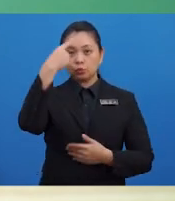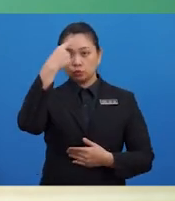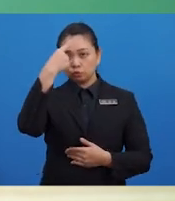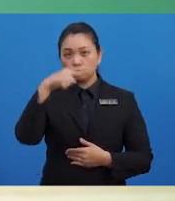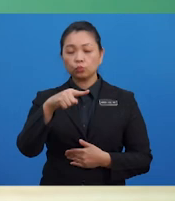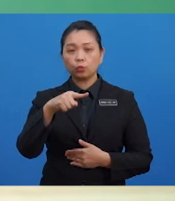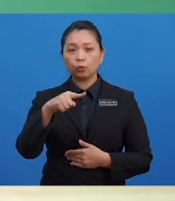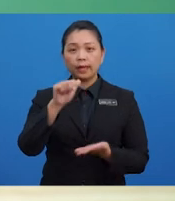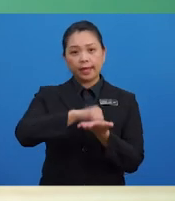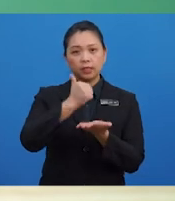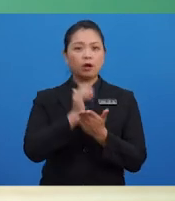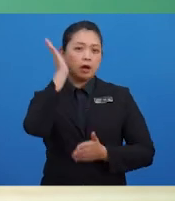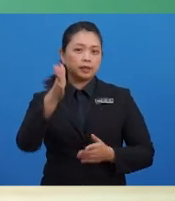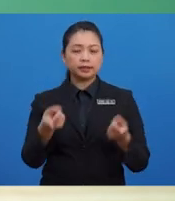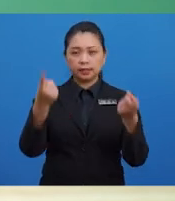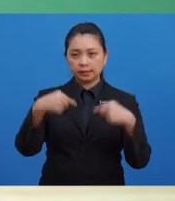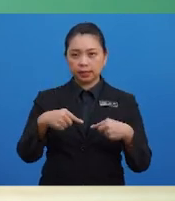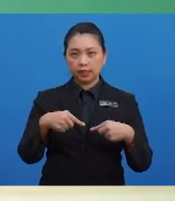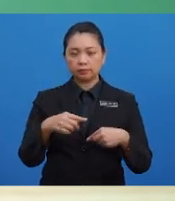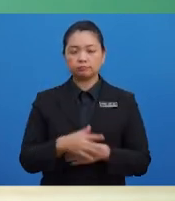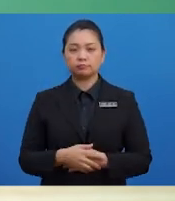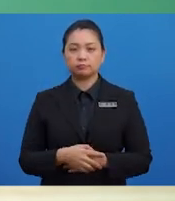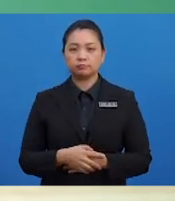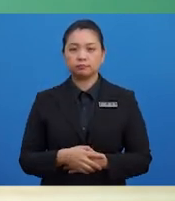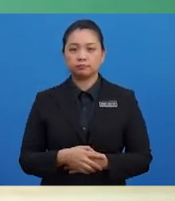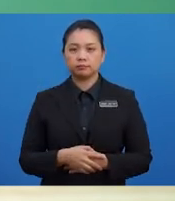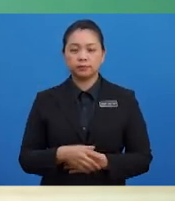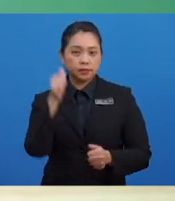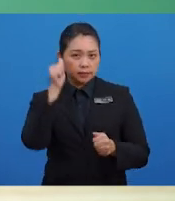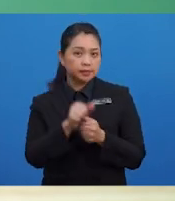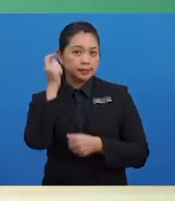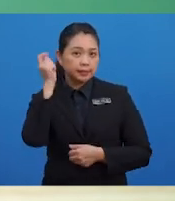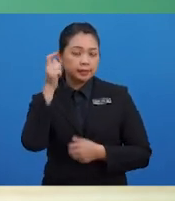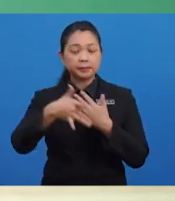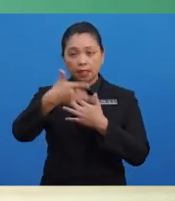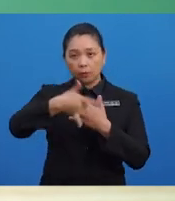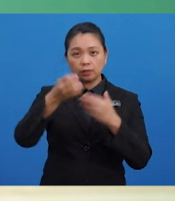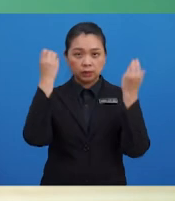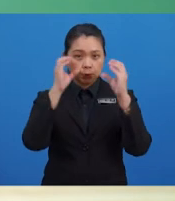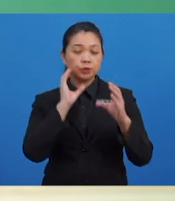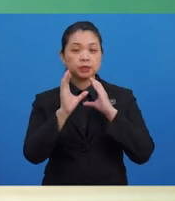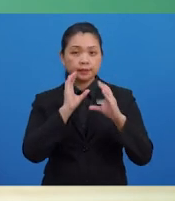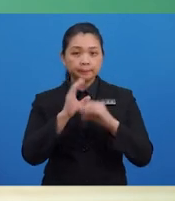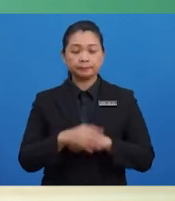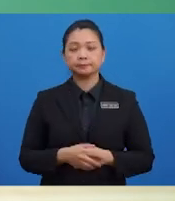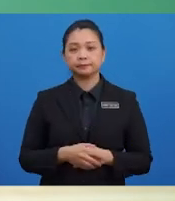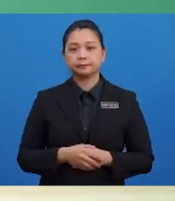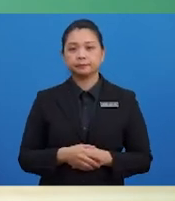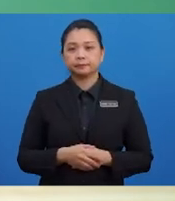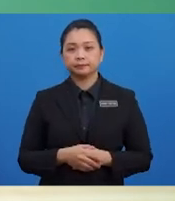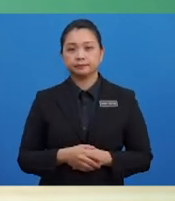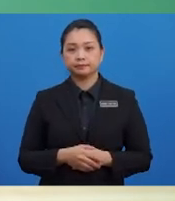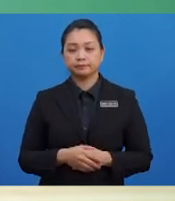akan datang. Masih ingat lagi penerangan cikgu di awal sesi tadi? Maka,